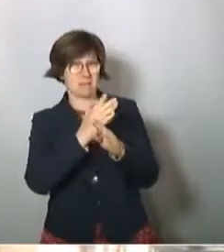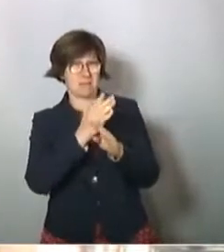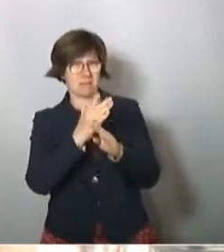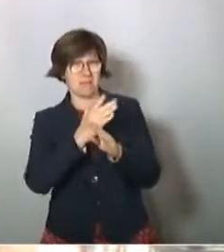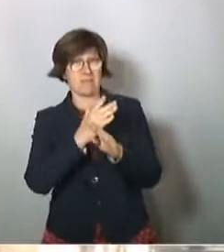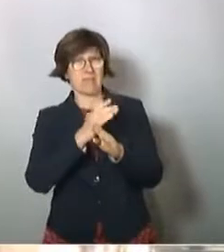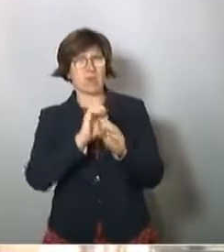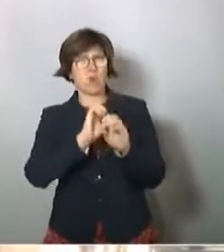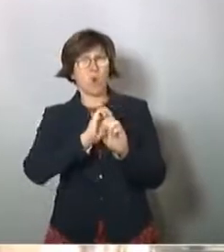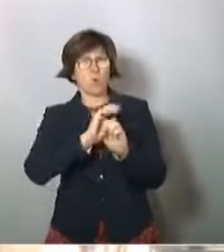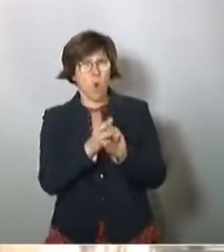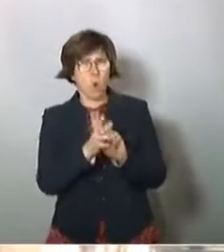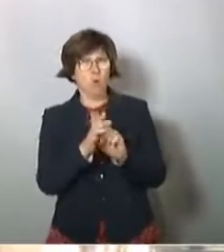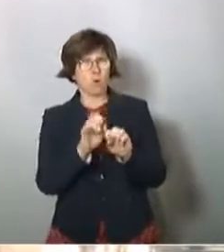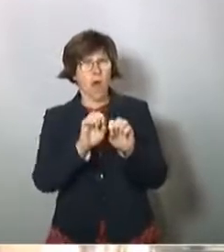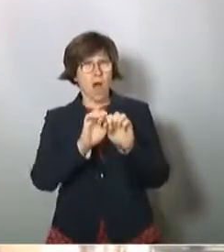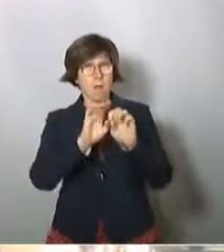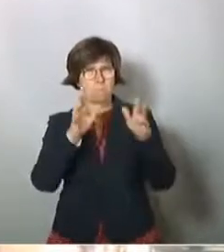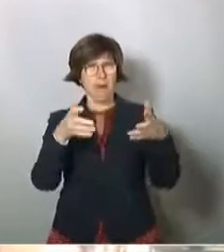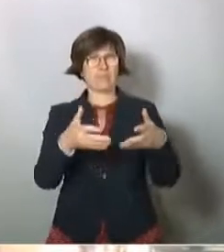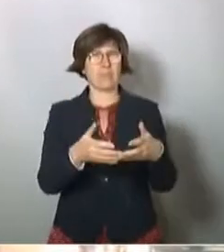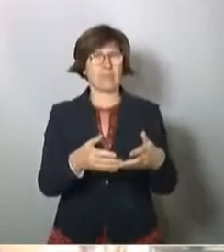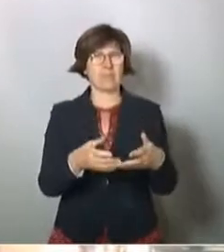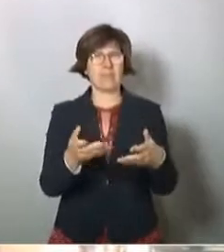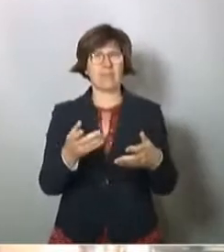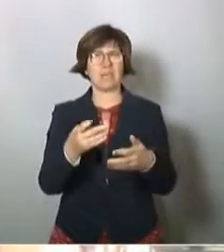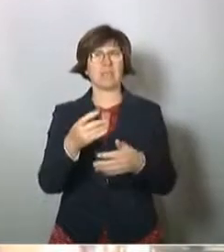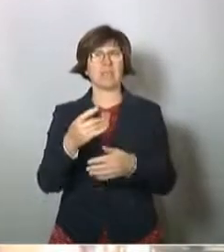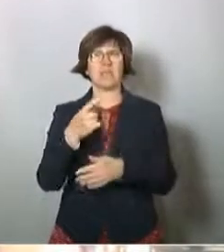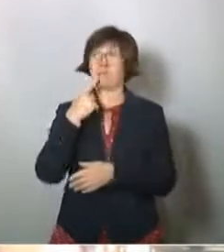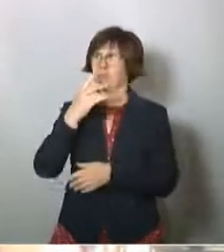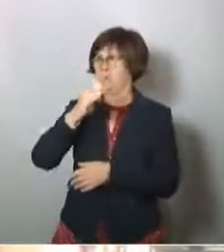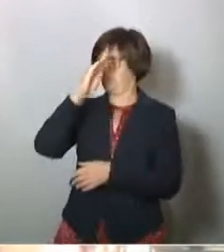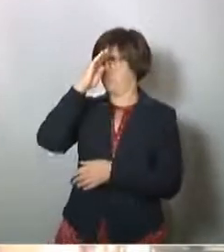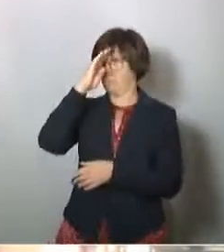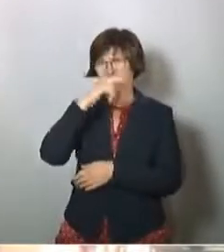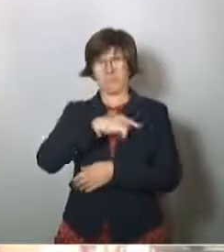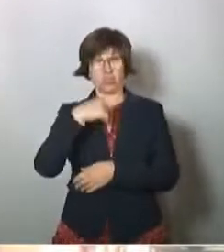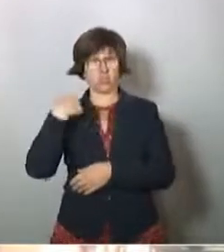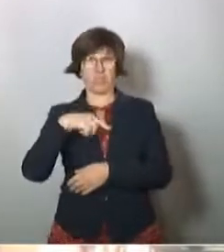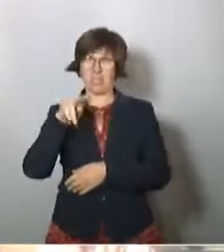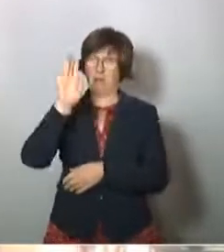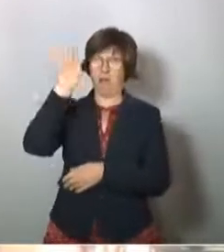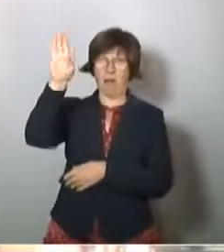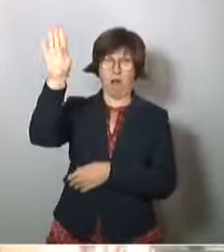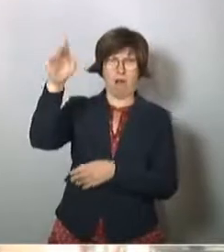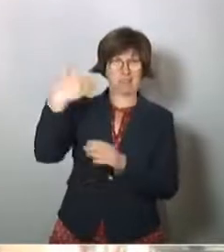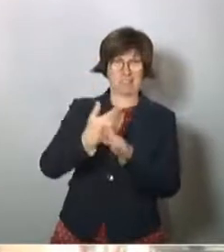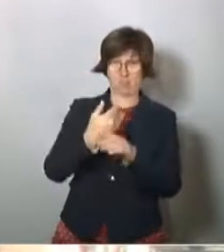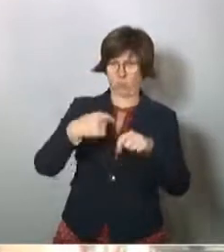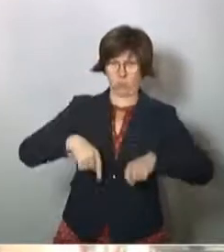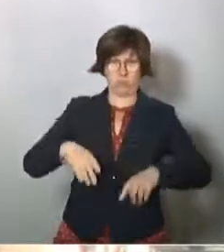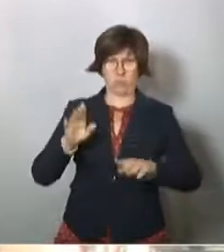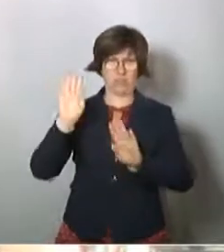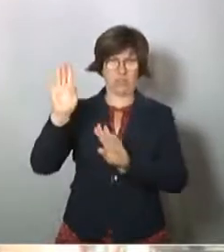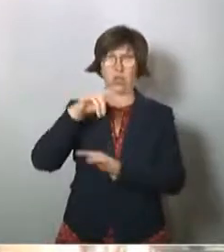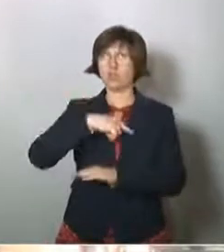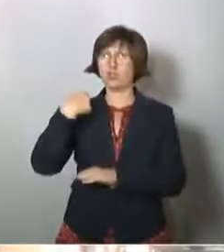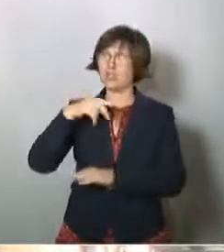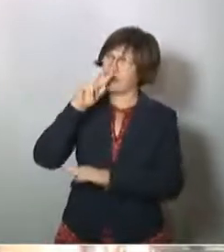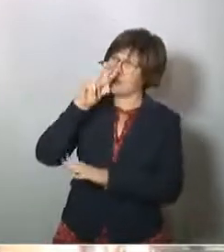Corona-Pandemie eher so als Science Fiction aus China sich angeschaut hat